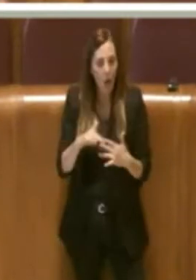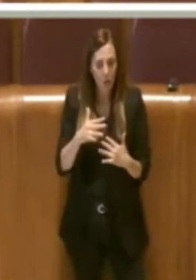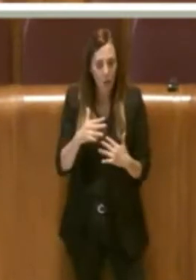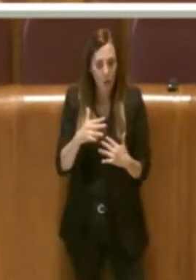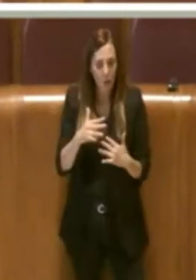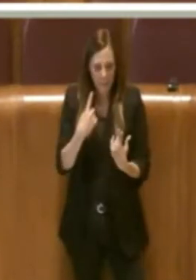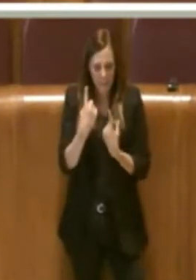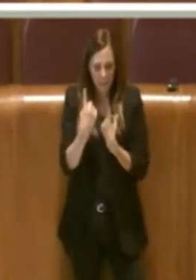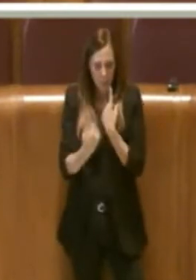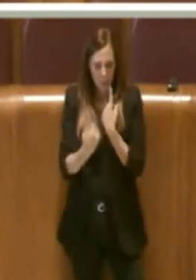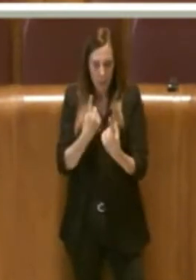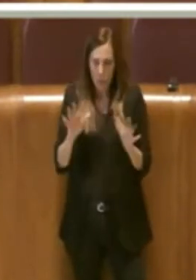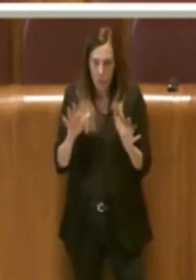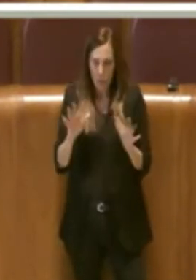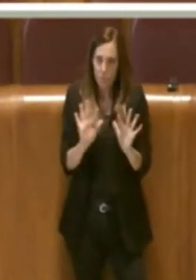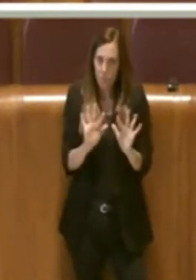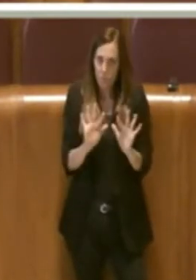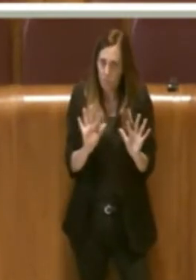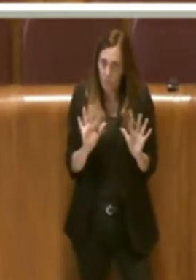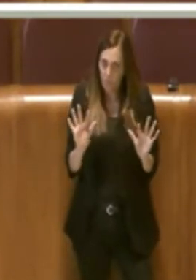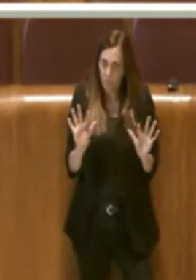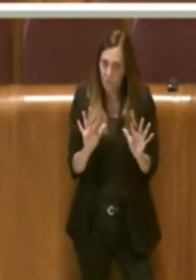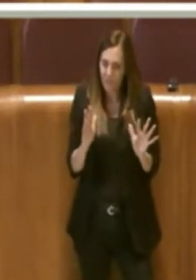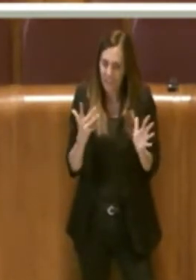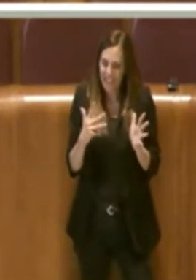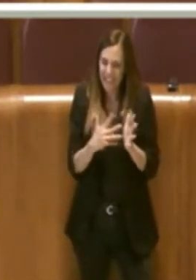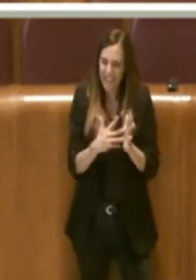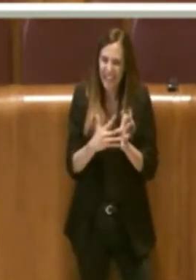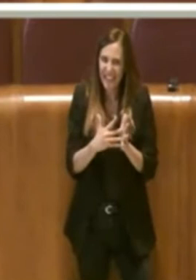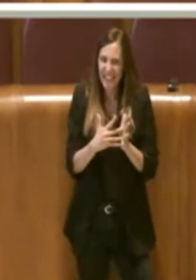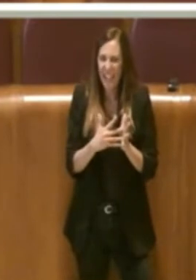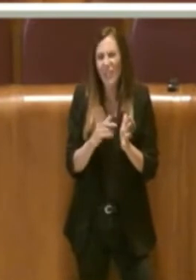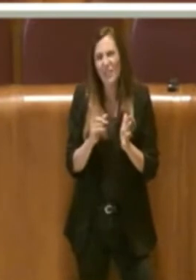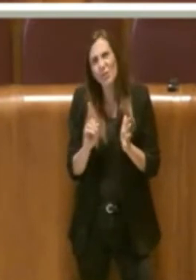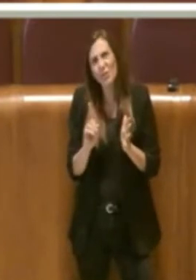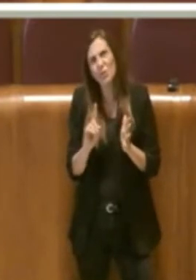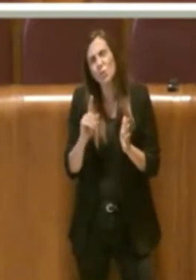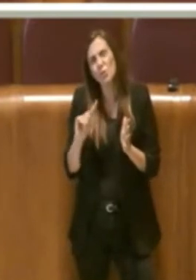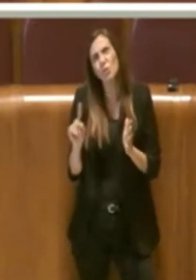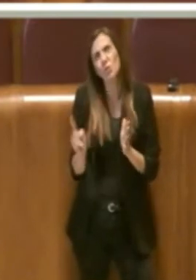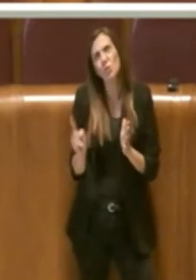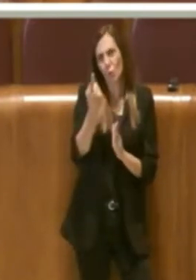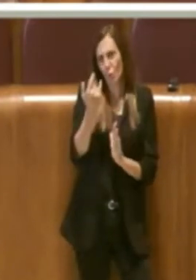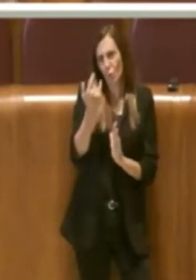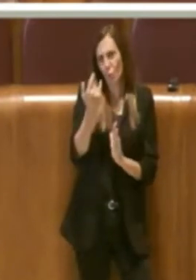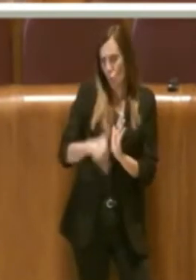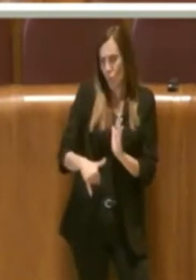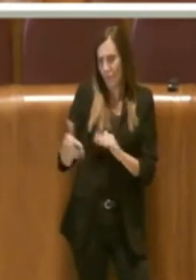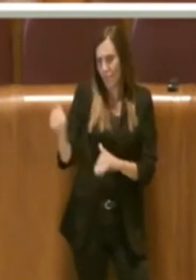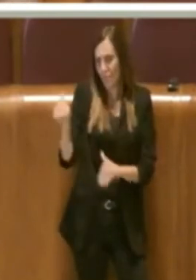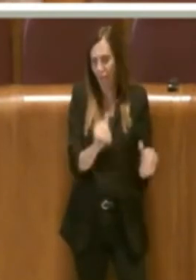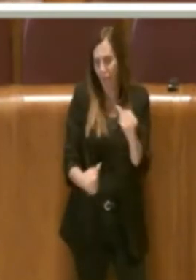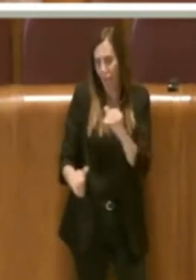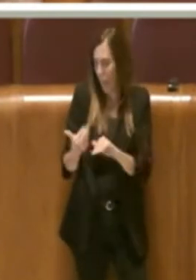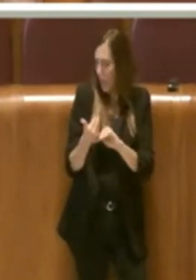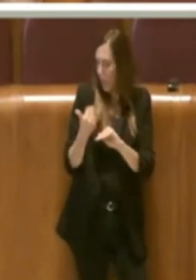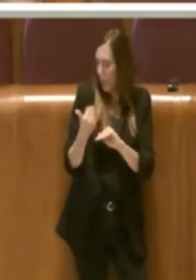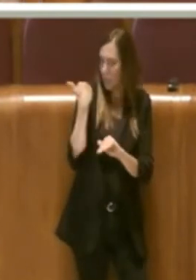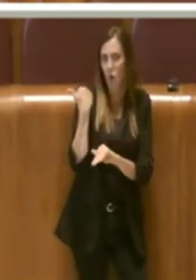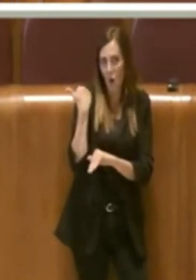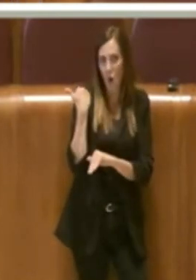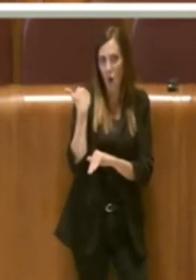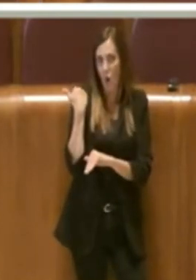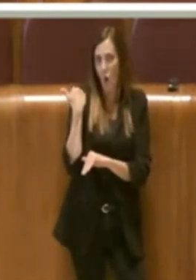disagio soprattutto nell'ultima elezione è stato dovuto